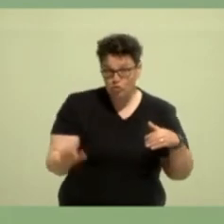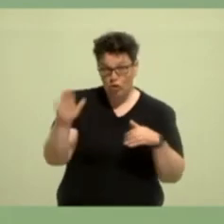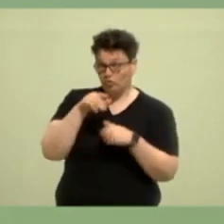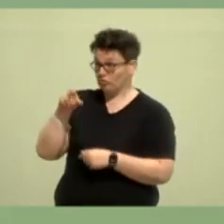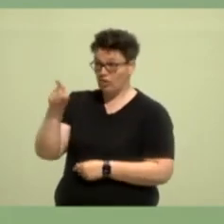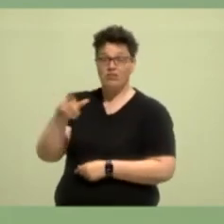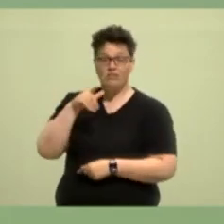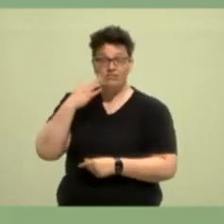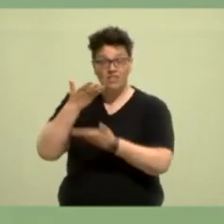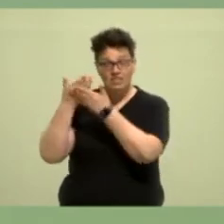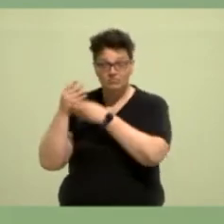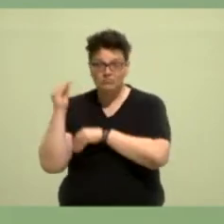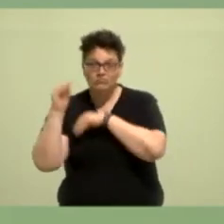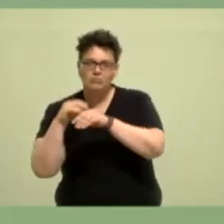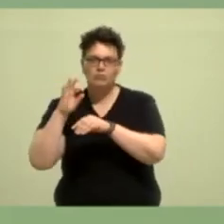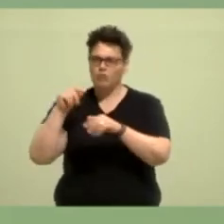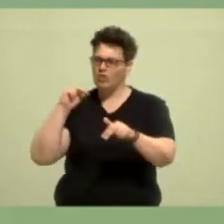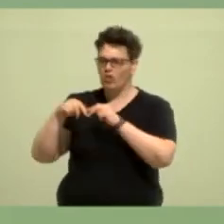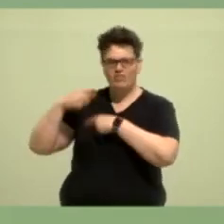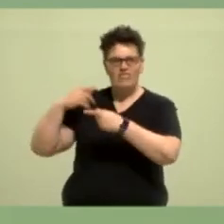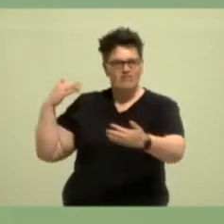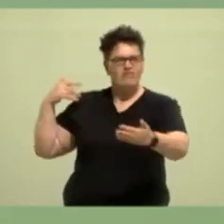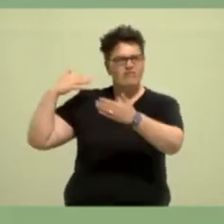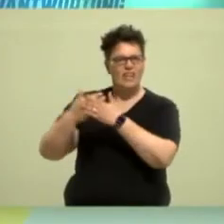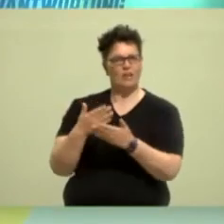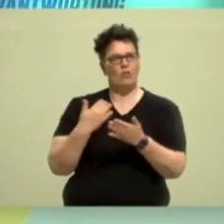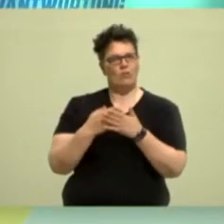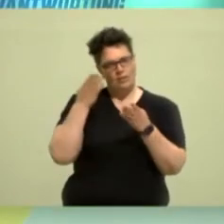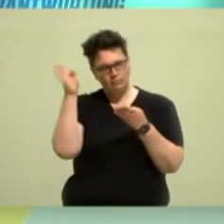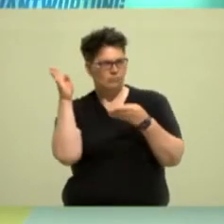viel zur wirtschaftlichen Entwicklung beigetragen haben und jeden Tag weiter beitragen.